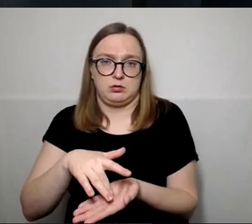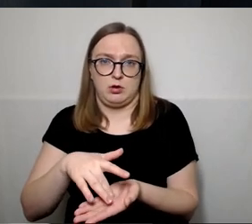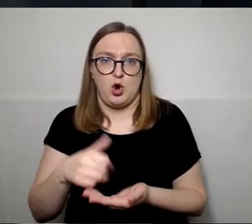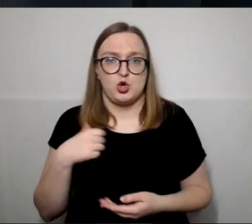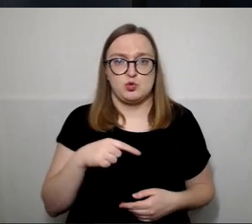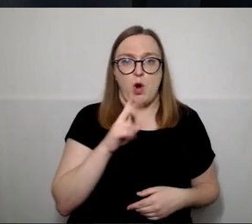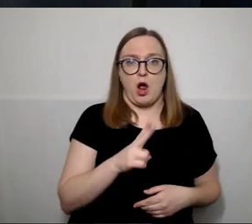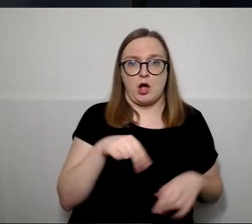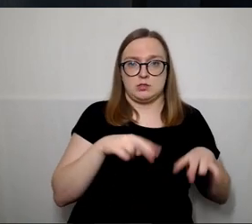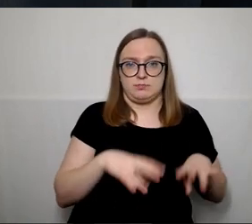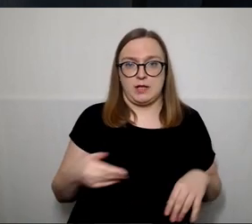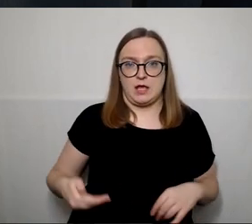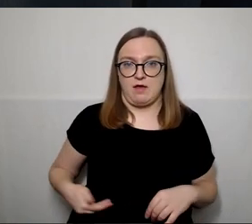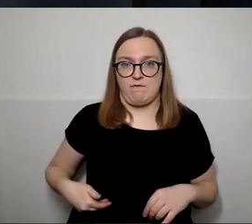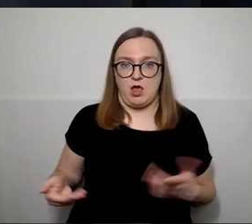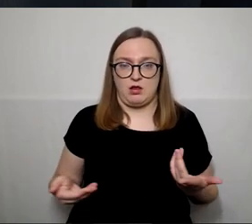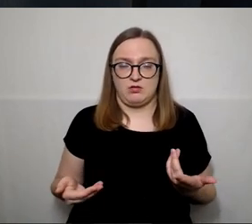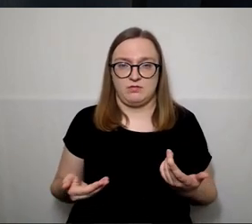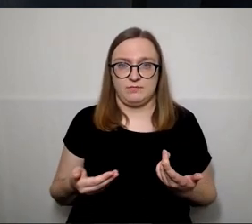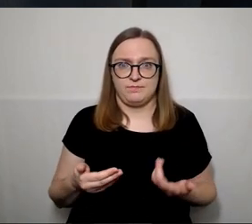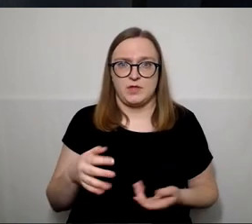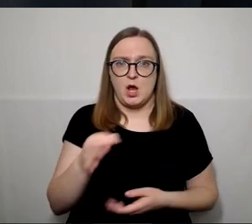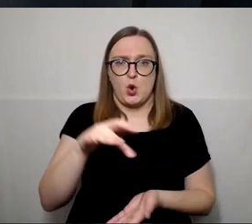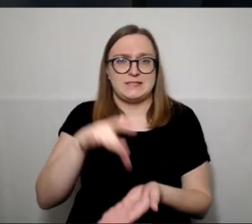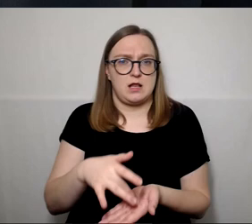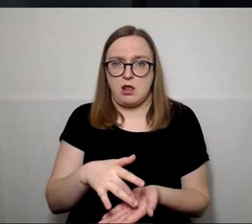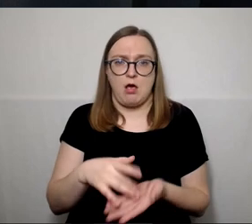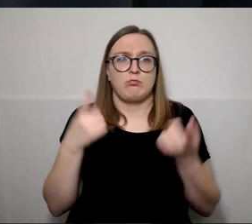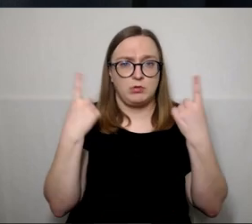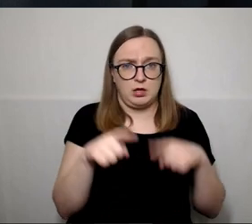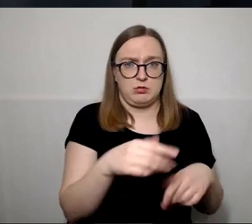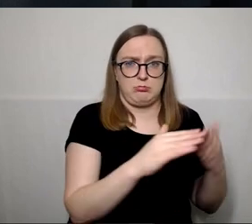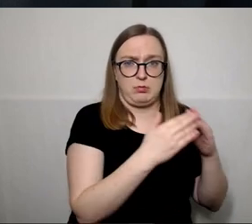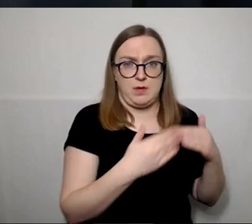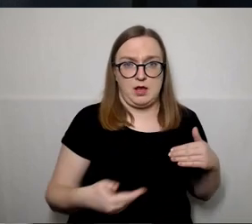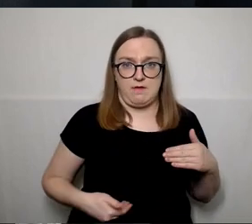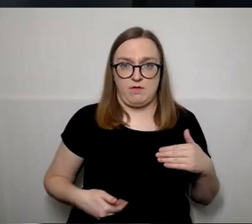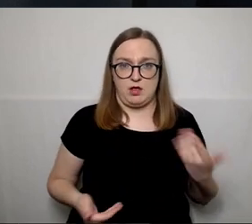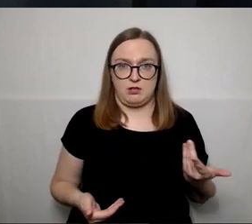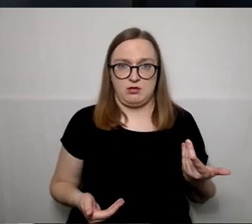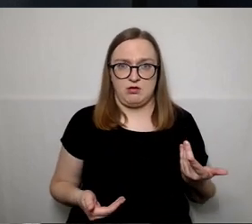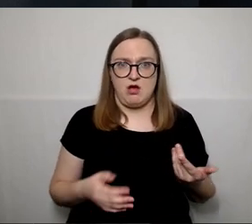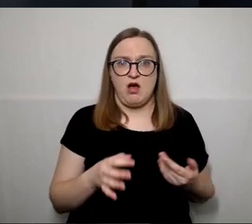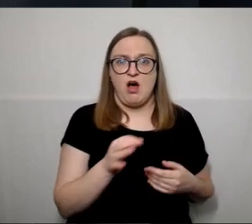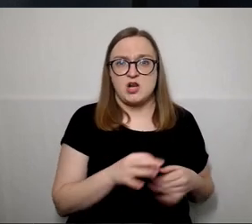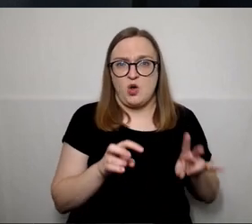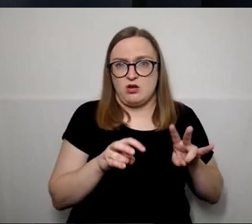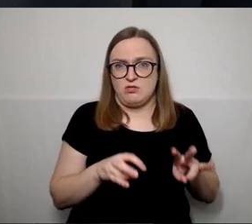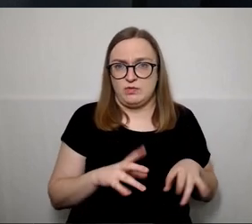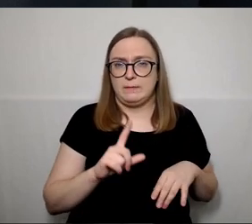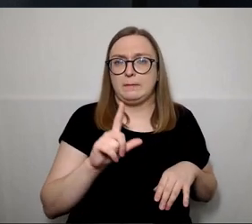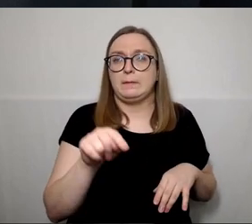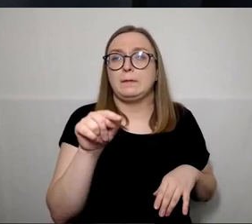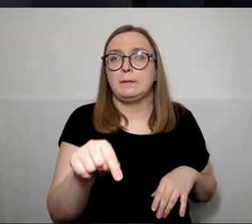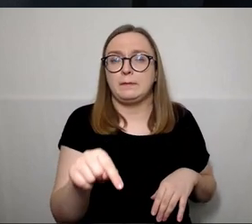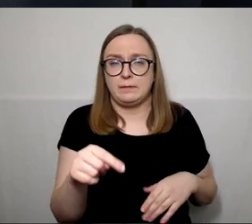gyvendami ne pačiame rajono centre. Jie daugiau rankasi ne rajonų centrą, kaip nekeista,